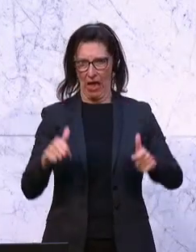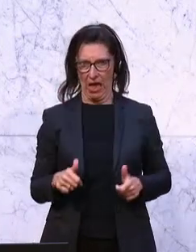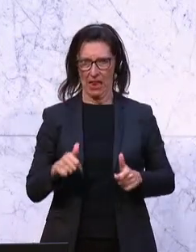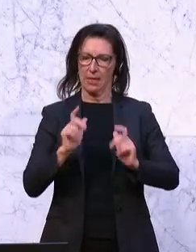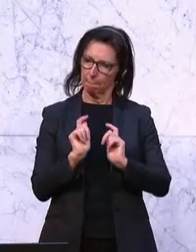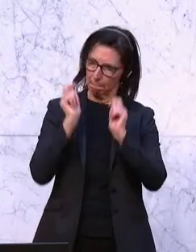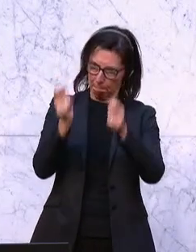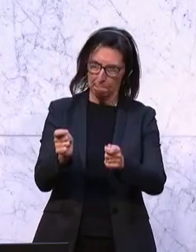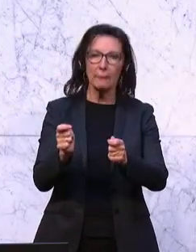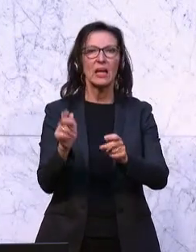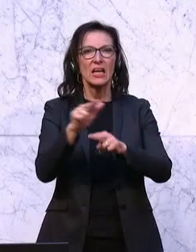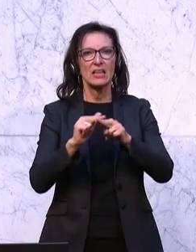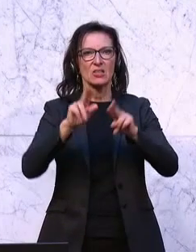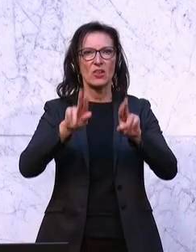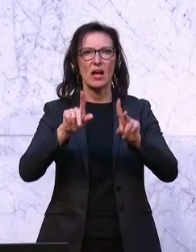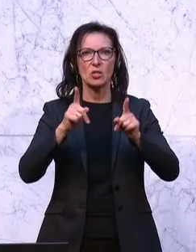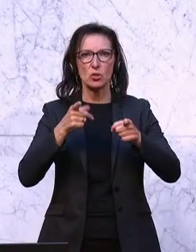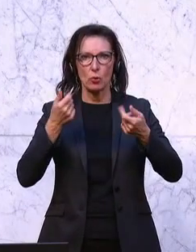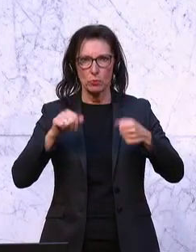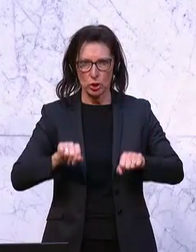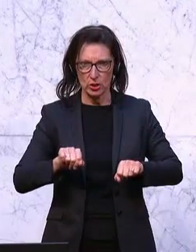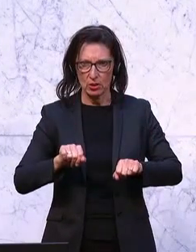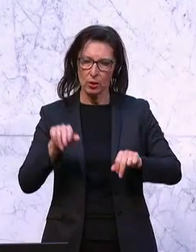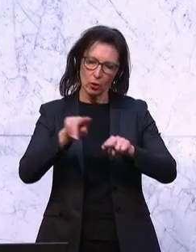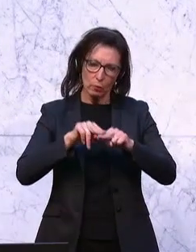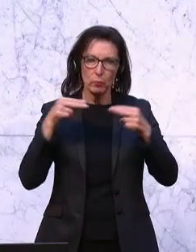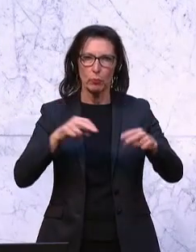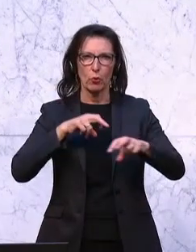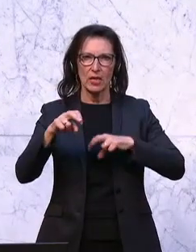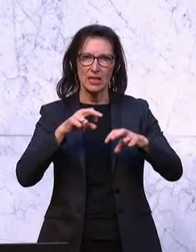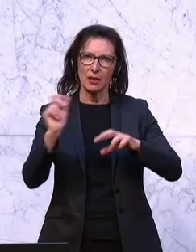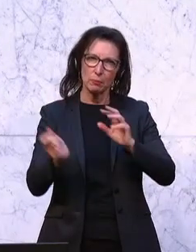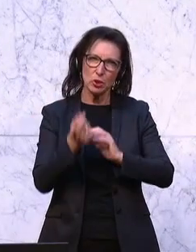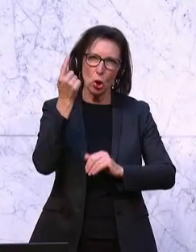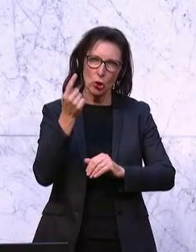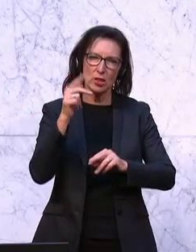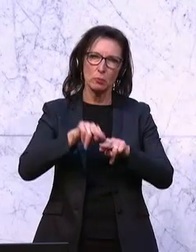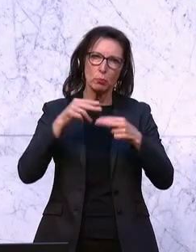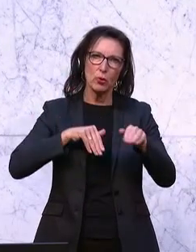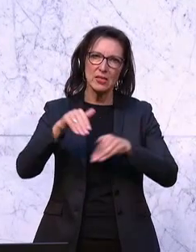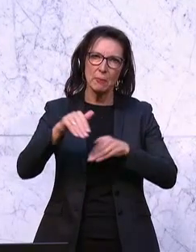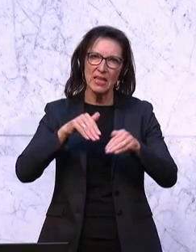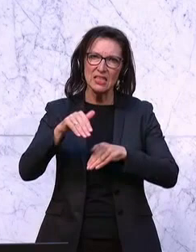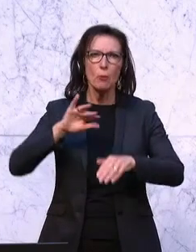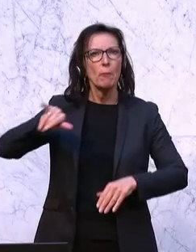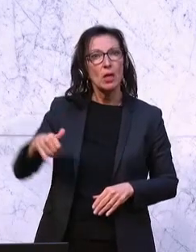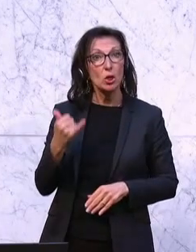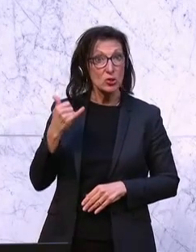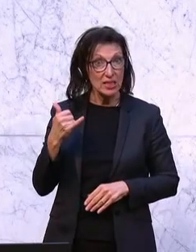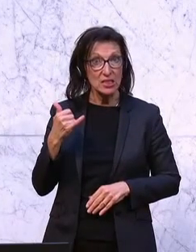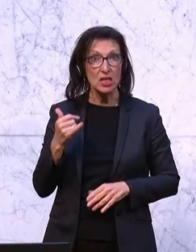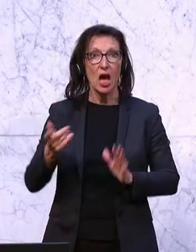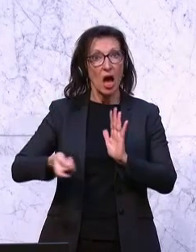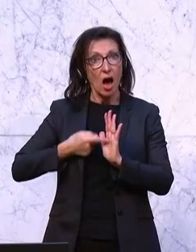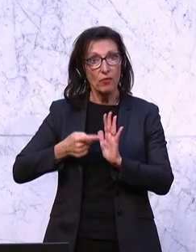Der Nationalrat wolle beschließen, die Bundesregierung, insbesondere die Bundesministerin für Justiz, wird aufgefordert, dem